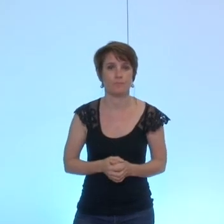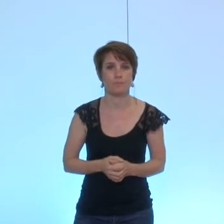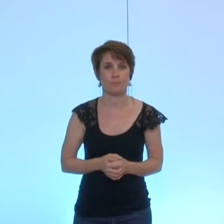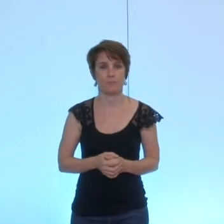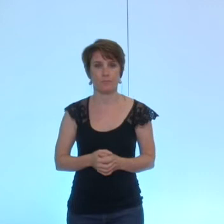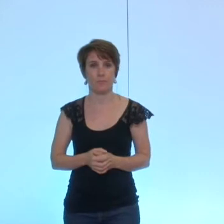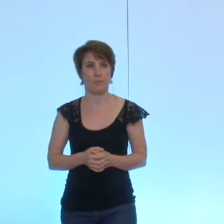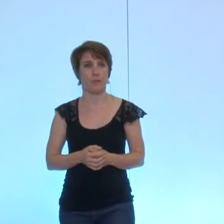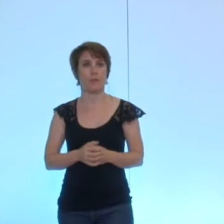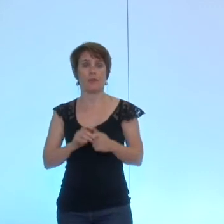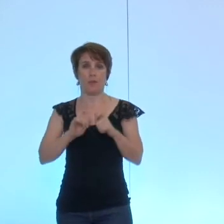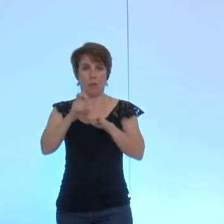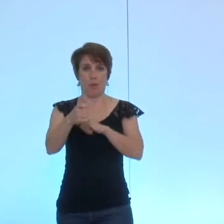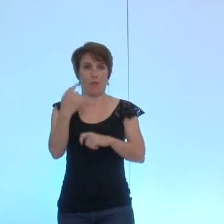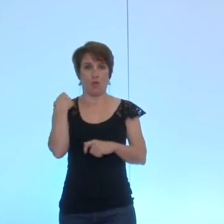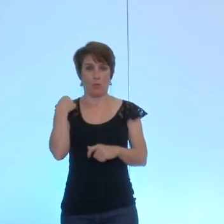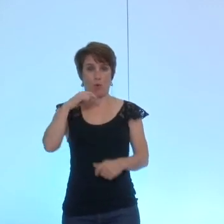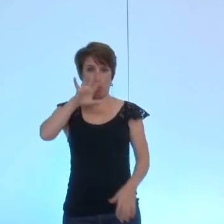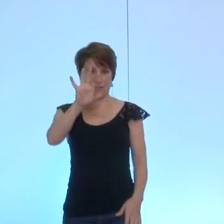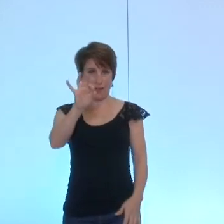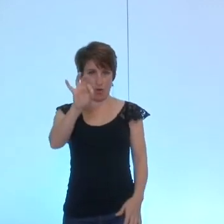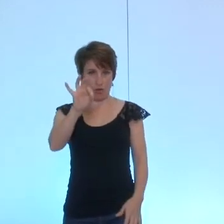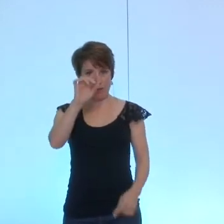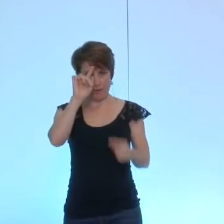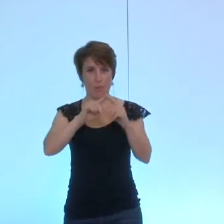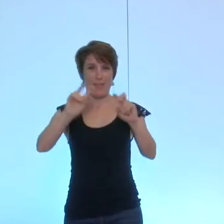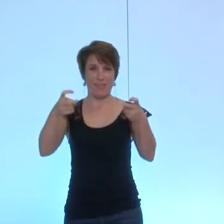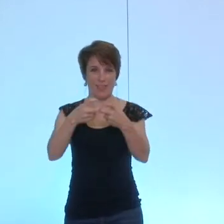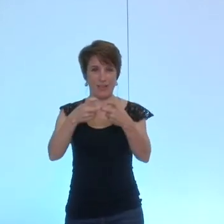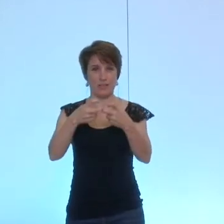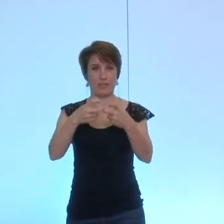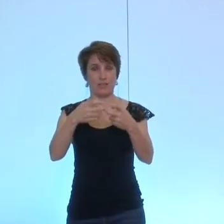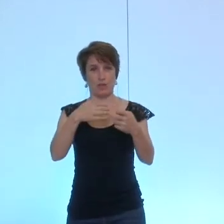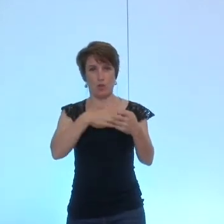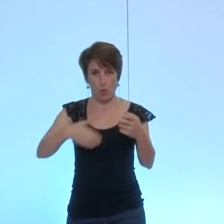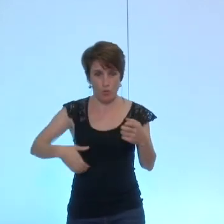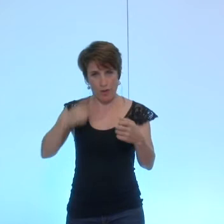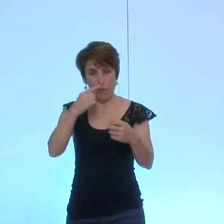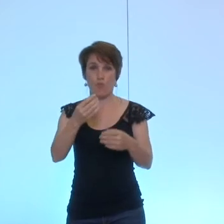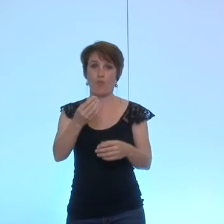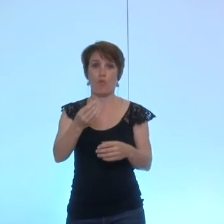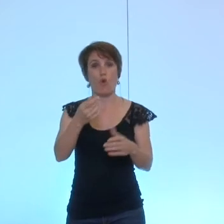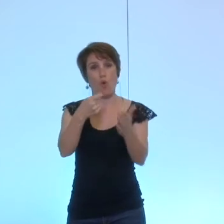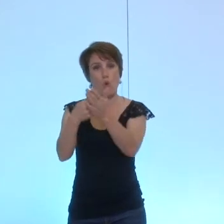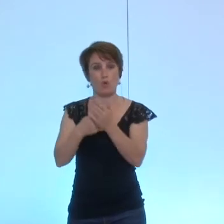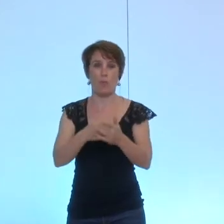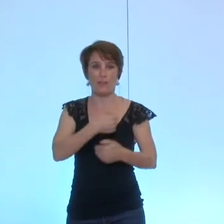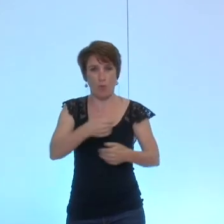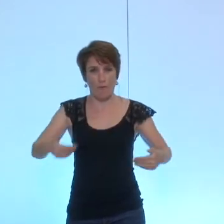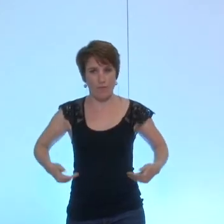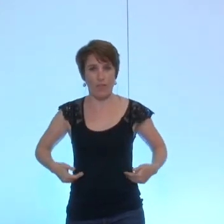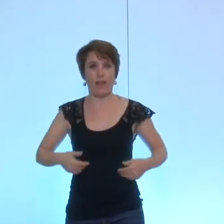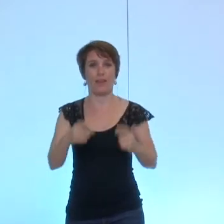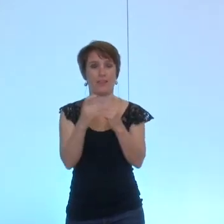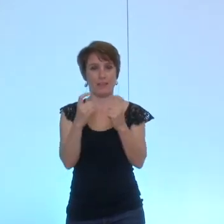délibération est donc adoptée à l'unanimité délibération numéro 50 sur la taxe communale sur la consommation finale d'électricité la